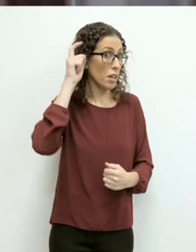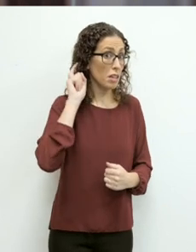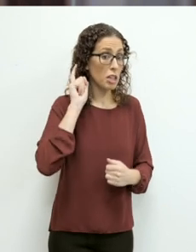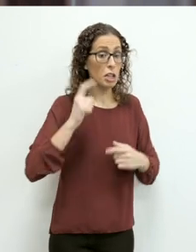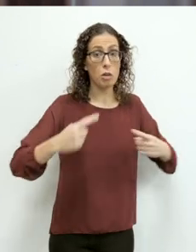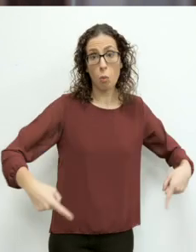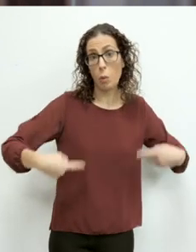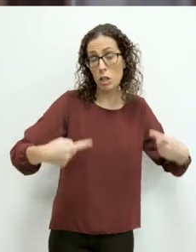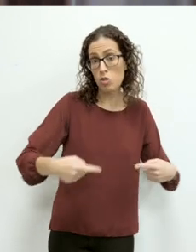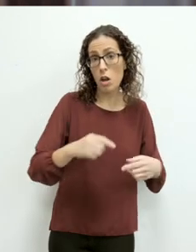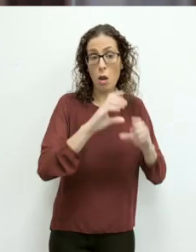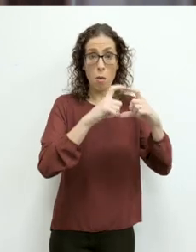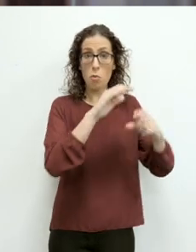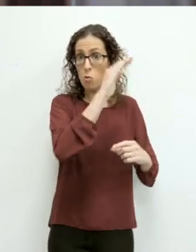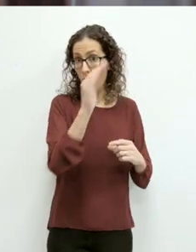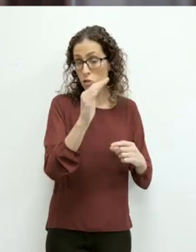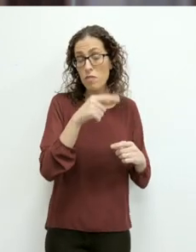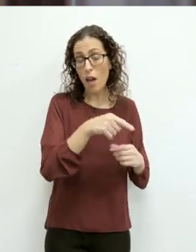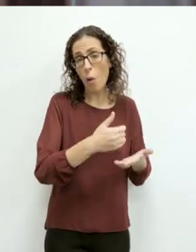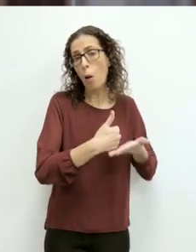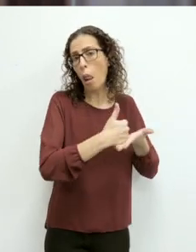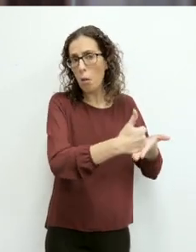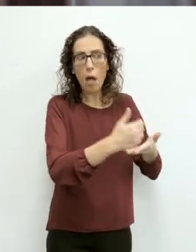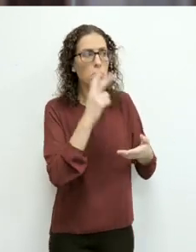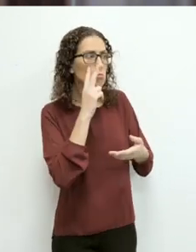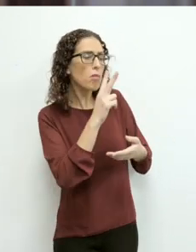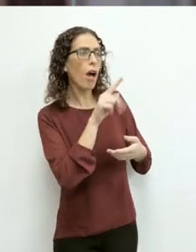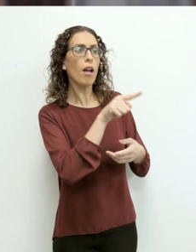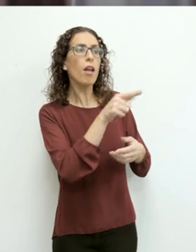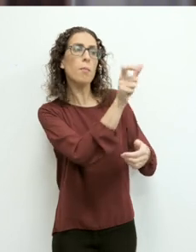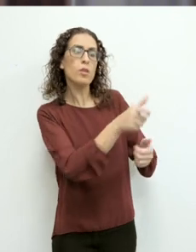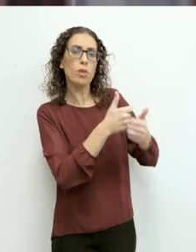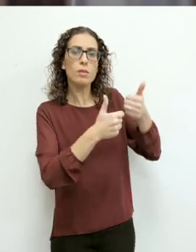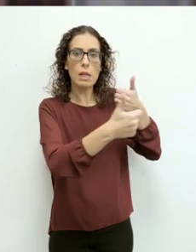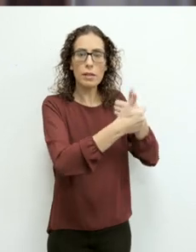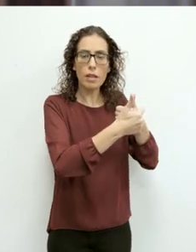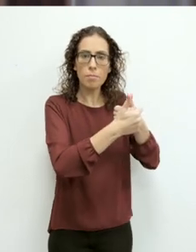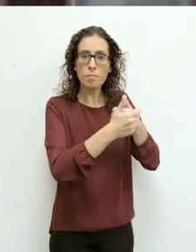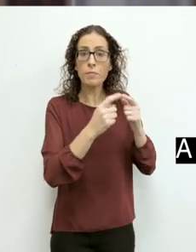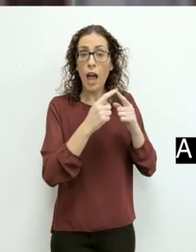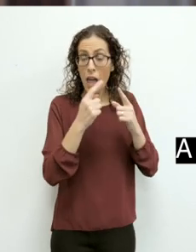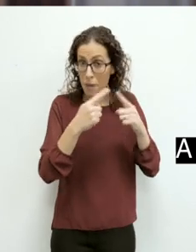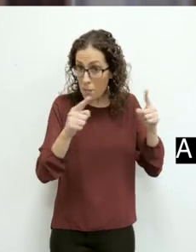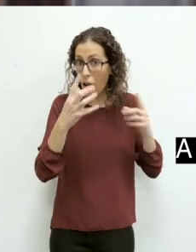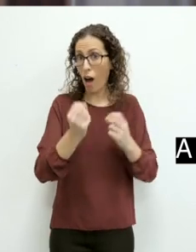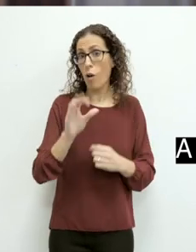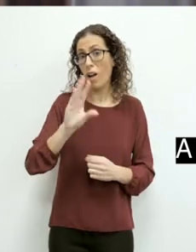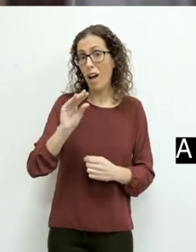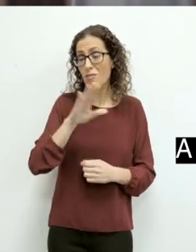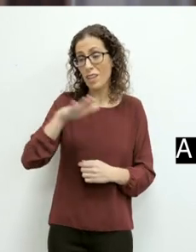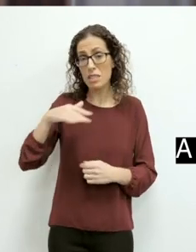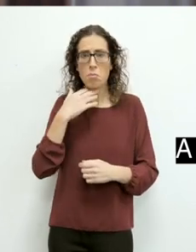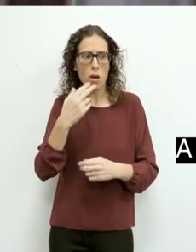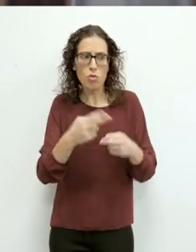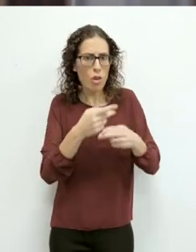-hearingate, il-blue-batch, il-wheelchair u għadu toħrajn u ma sinjali ċari li dak li jkun għandu disabilita. Għaw nħafna nijes li ma